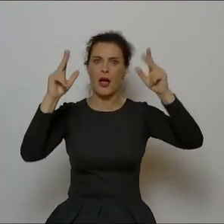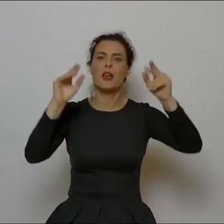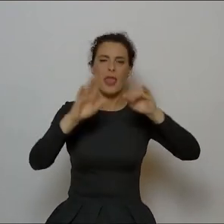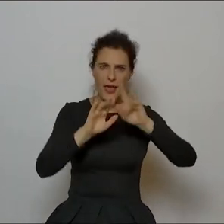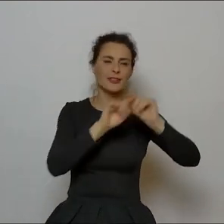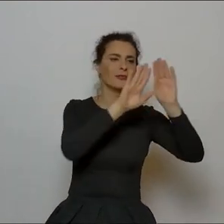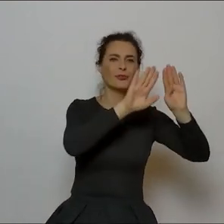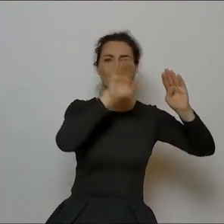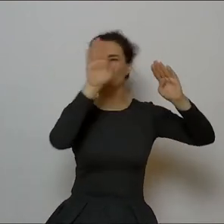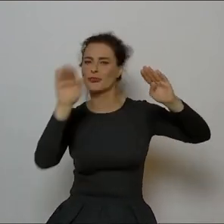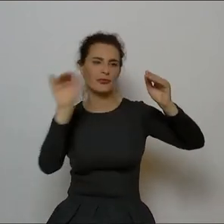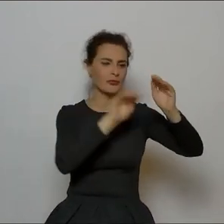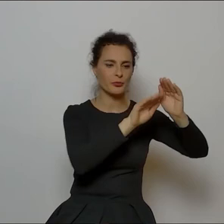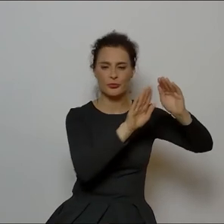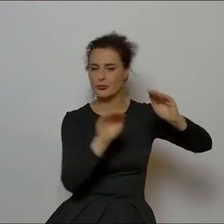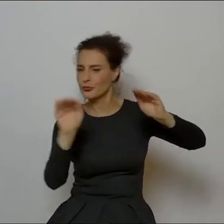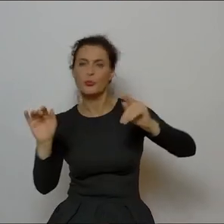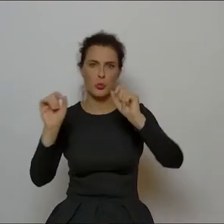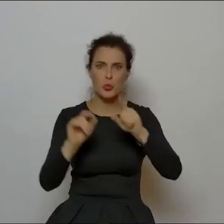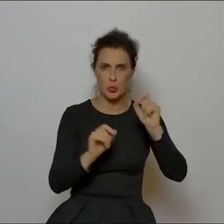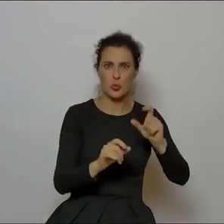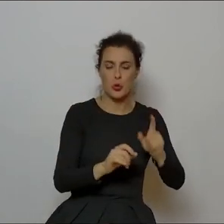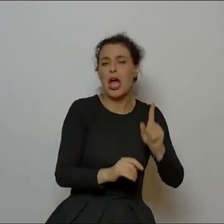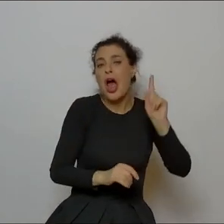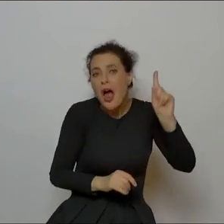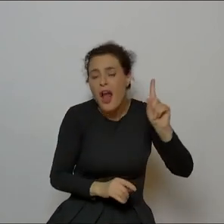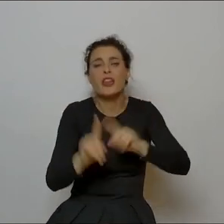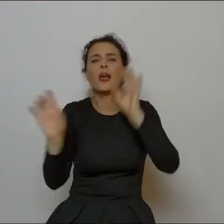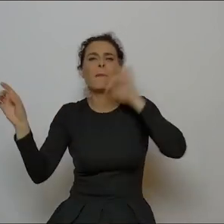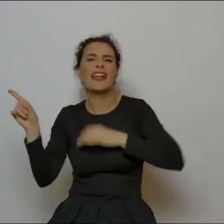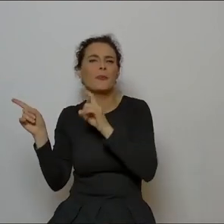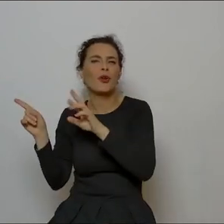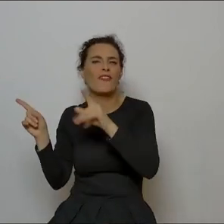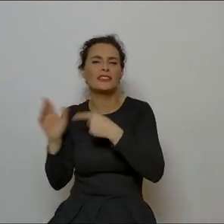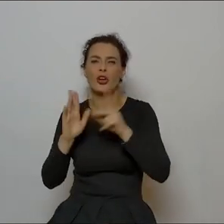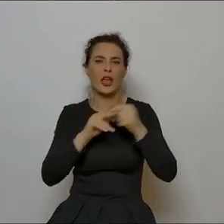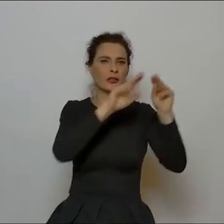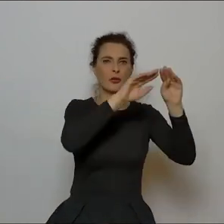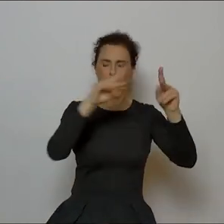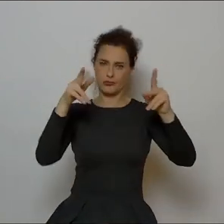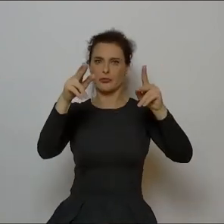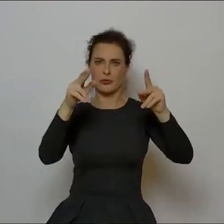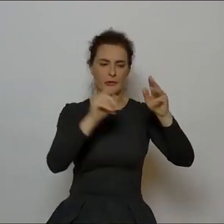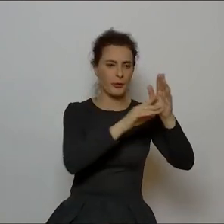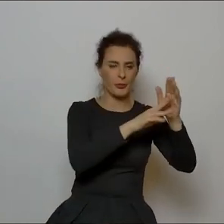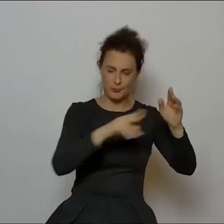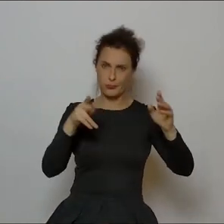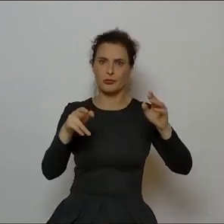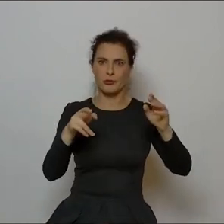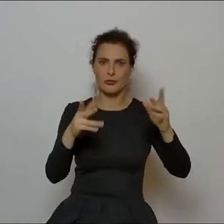płynna, ale też zdarzają się takie, gdzie, tak jak Pani Profesor mówiła, że to jest rwane i tutaj jest,